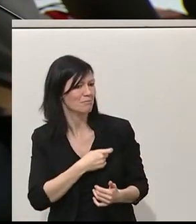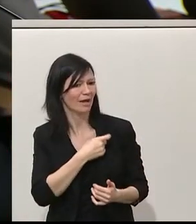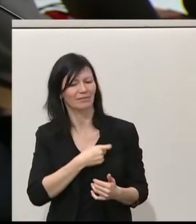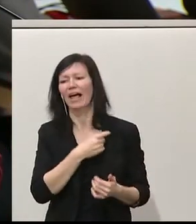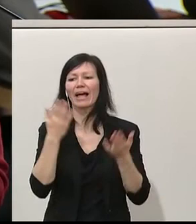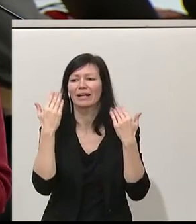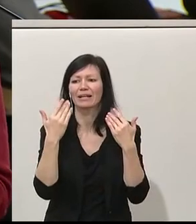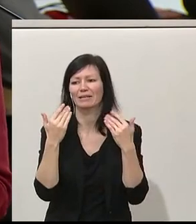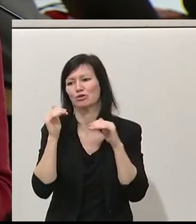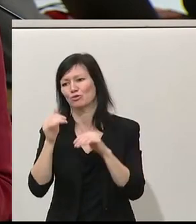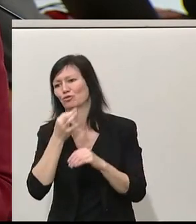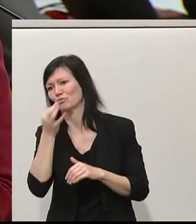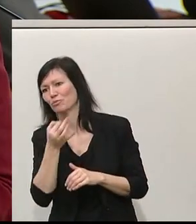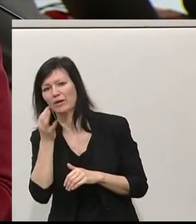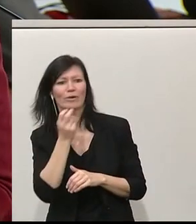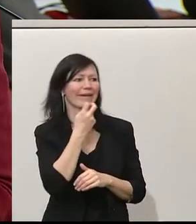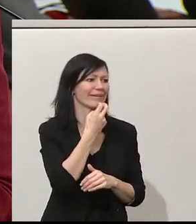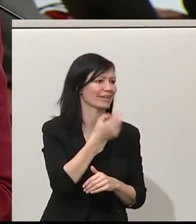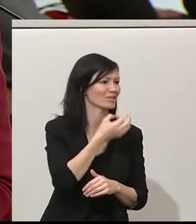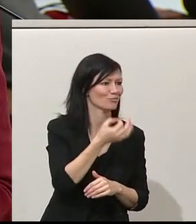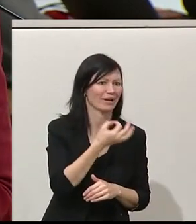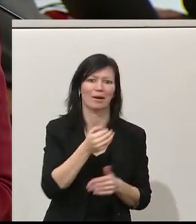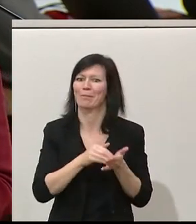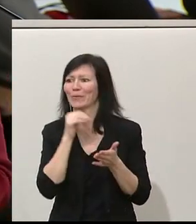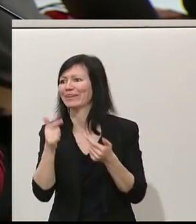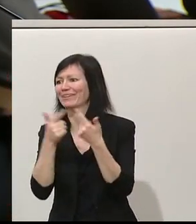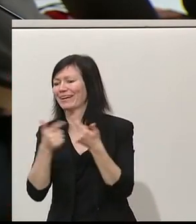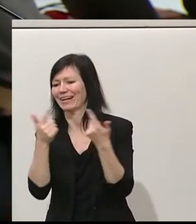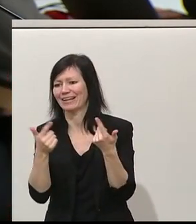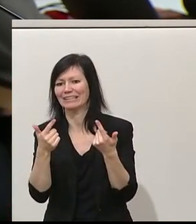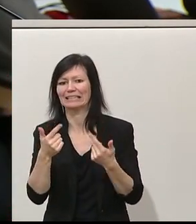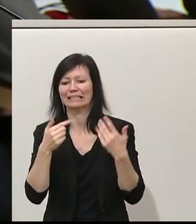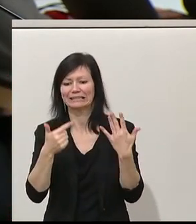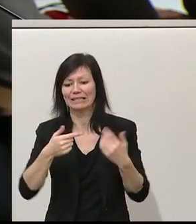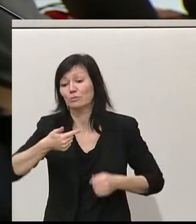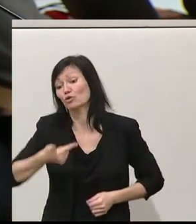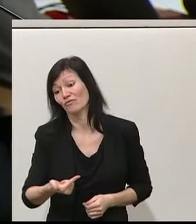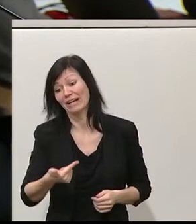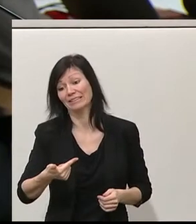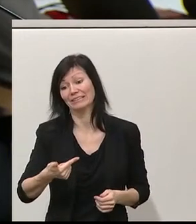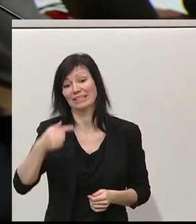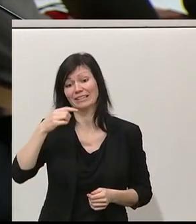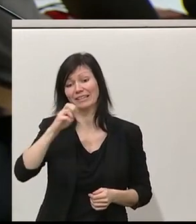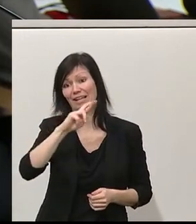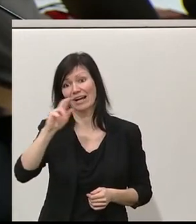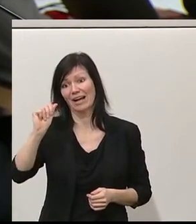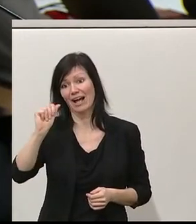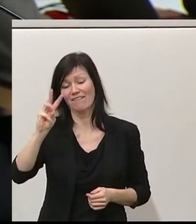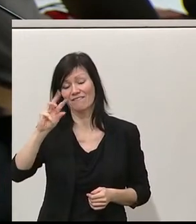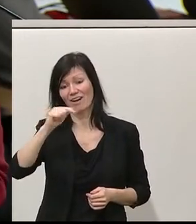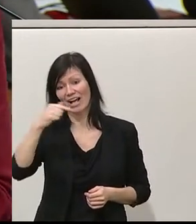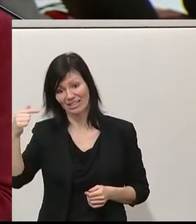nicht näher erläutern, dass das Ziel, das wir uns hier gesetzt haben, 27 Terawattstunden Ausbau erneuerbarer Energien, ein